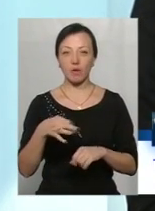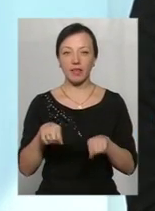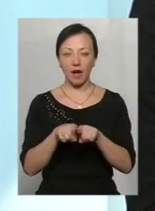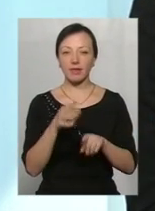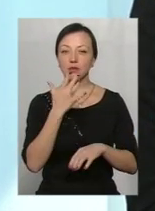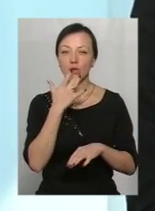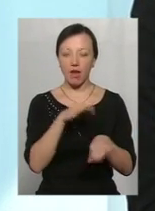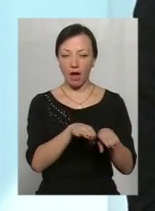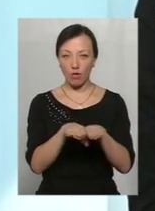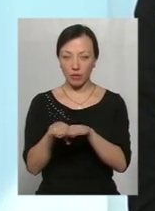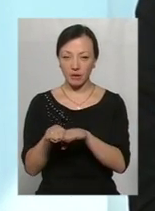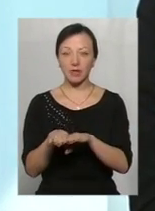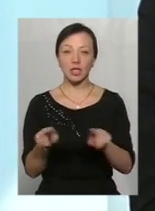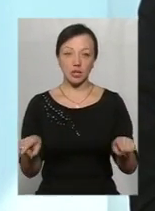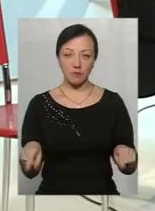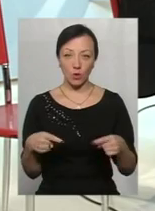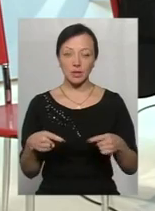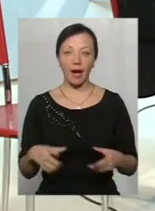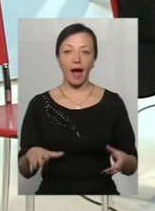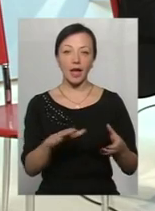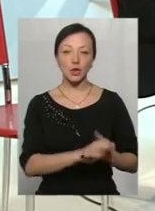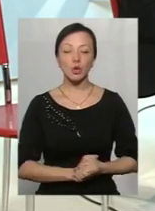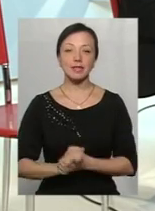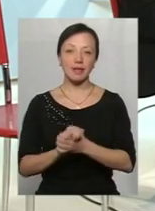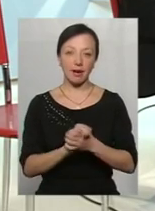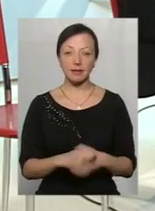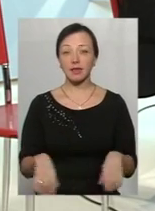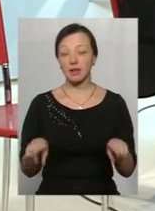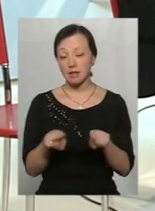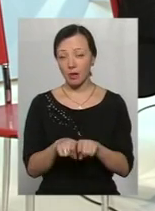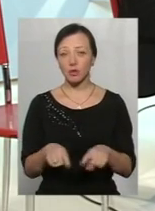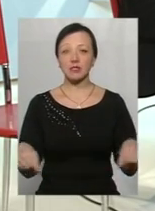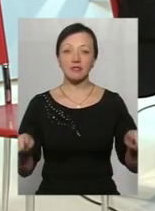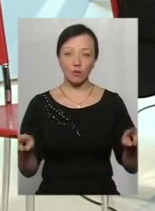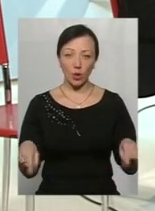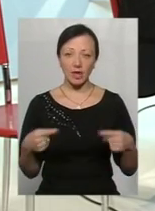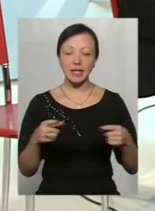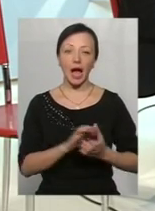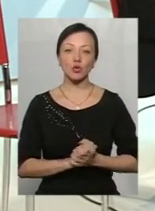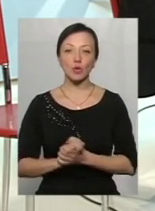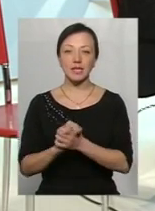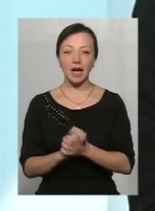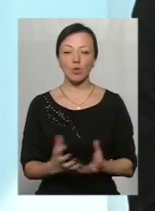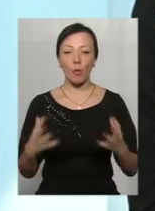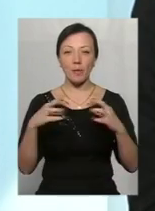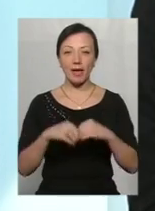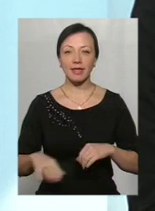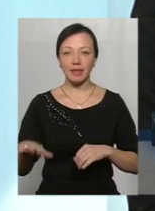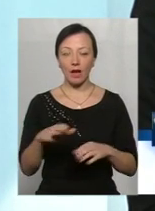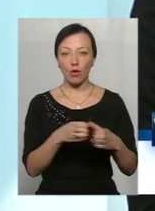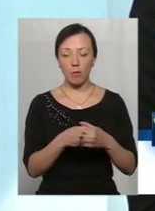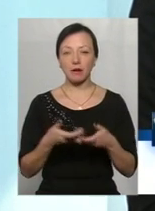національному, і створюється асоціації. Так само і створилася асоціація об'єднаних територіальних громад. Ми